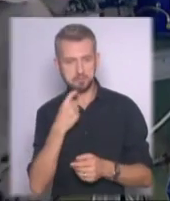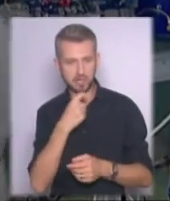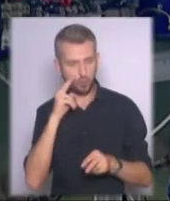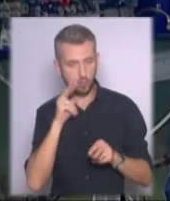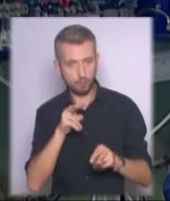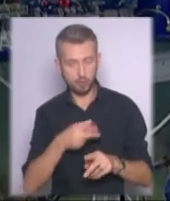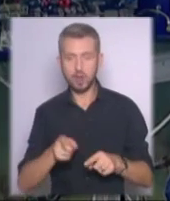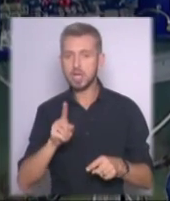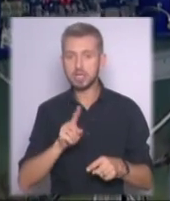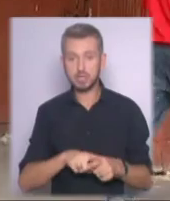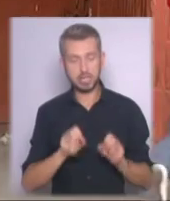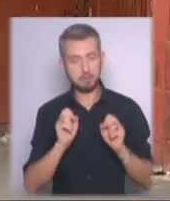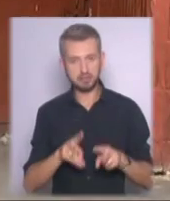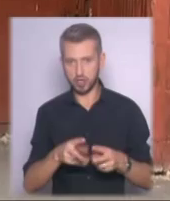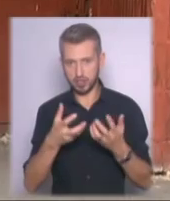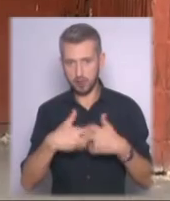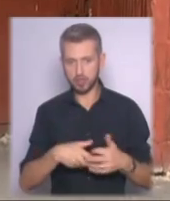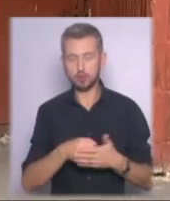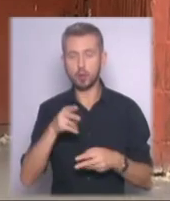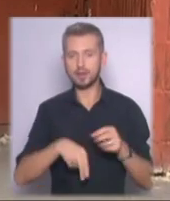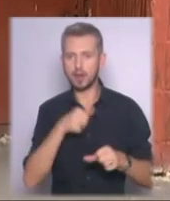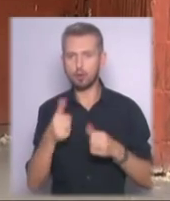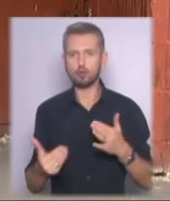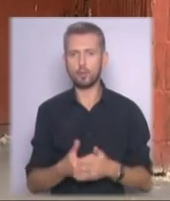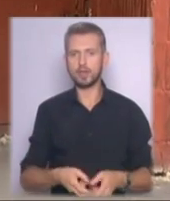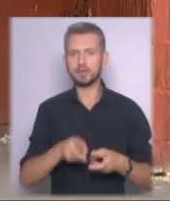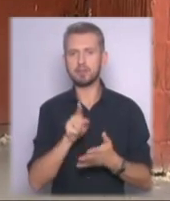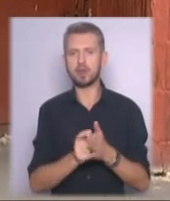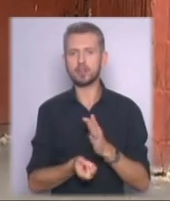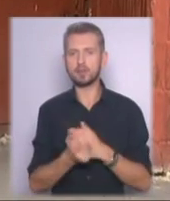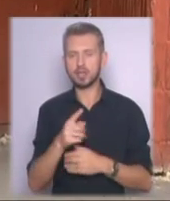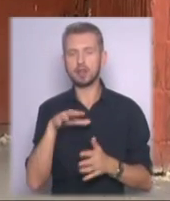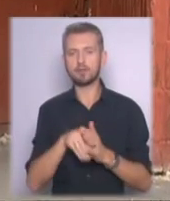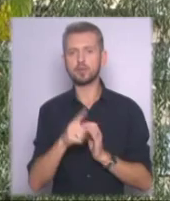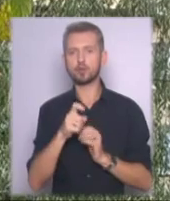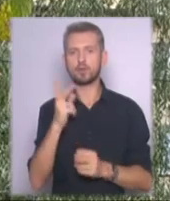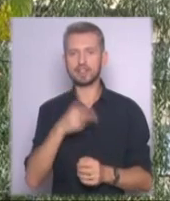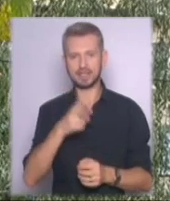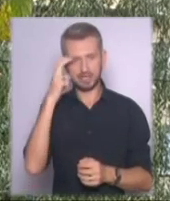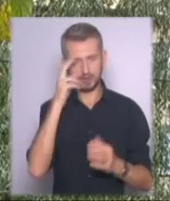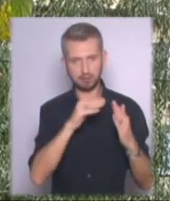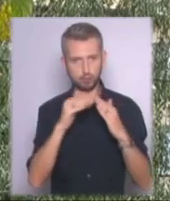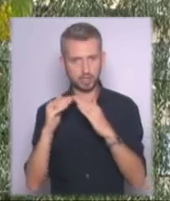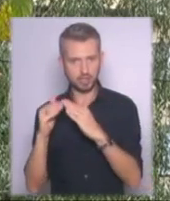це небезпечна машина. До кінця року новенькі ліфти мають з'явитись у 120 столичних будинках.